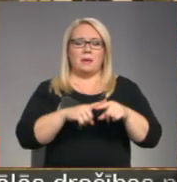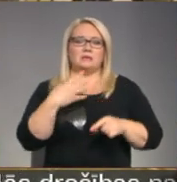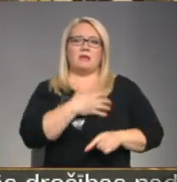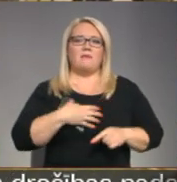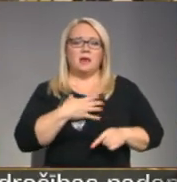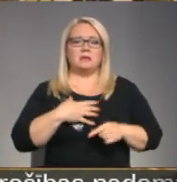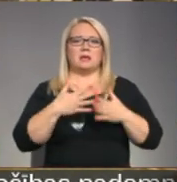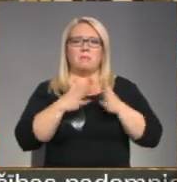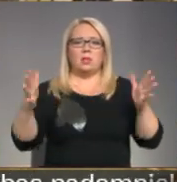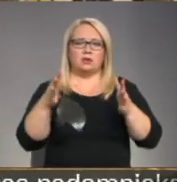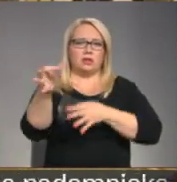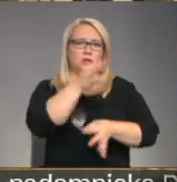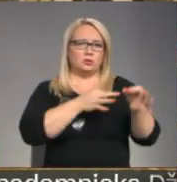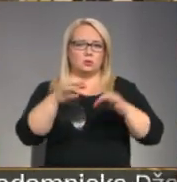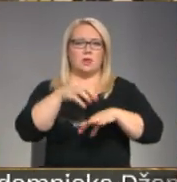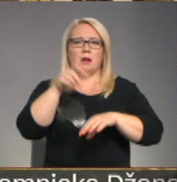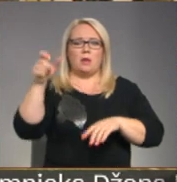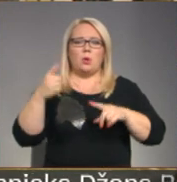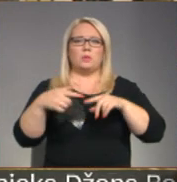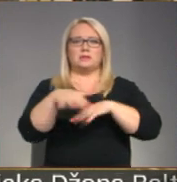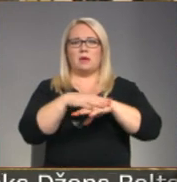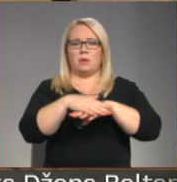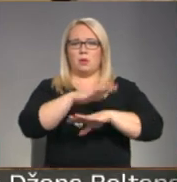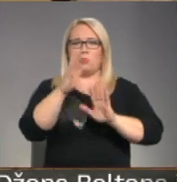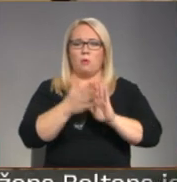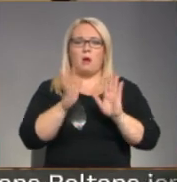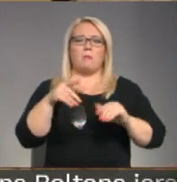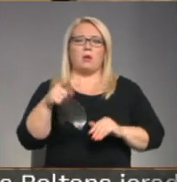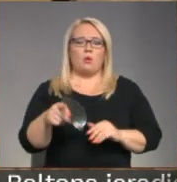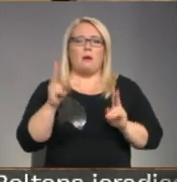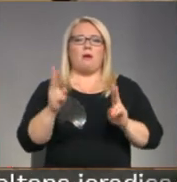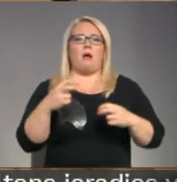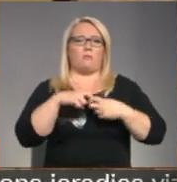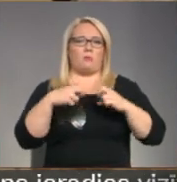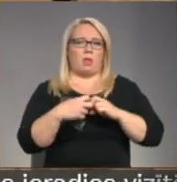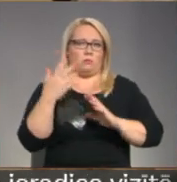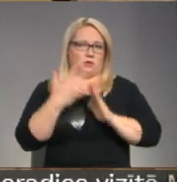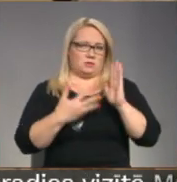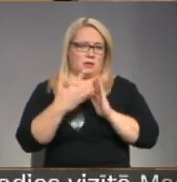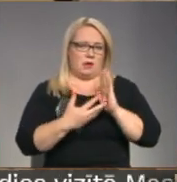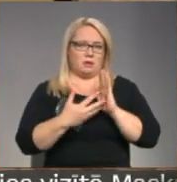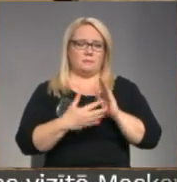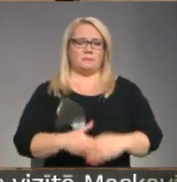plašāka diskusija ar mediķiem un sabiedrību kopumā par to, kā problēmu rīsināt.